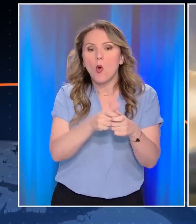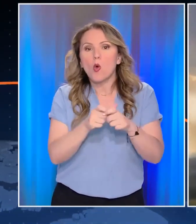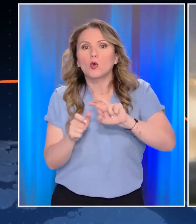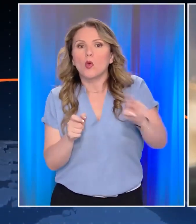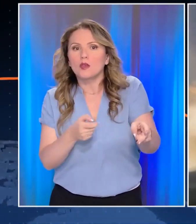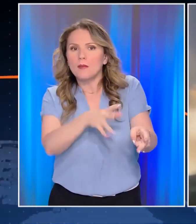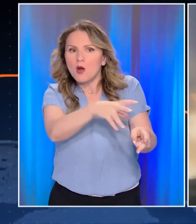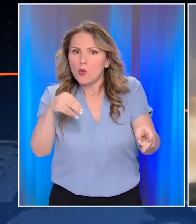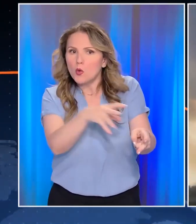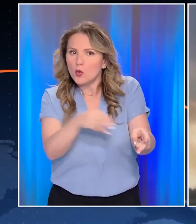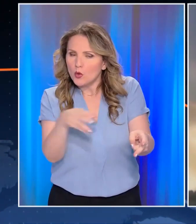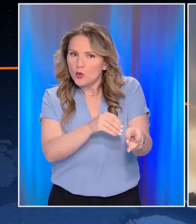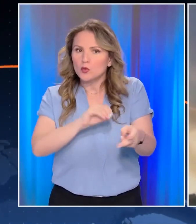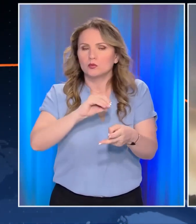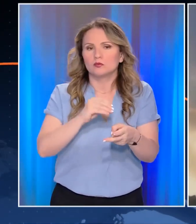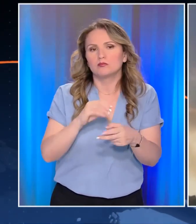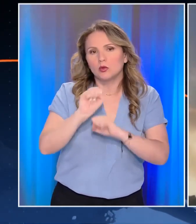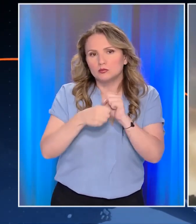χωριό, από το δίκτυο ίδρυυσης της Βαδιάς.